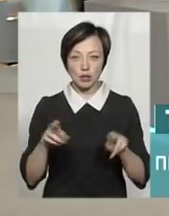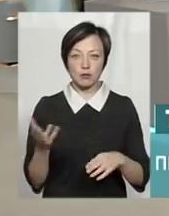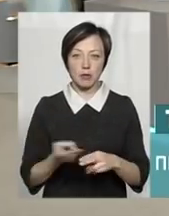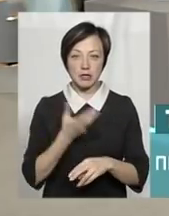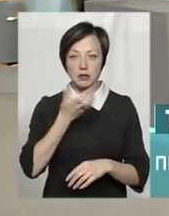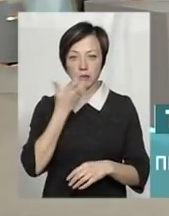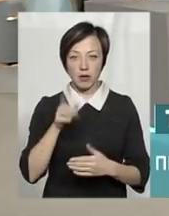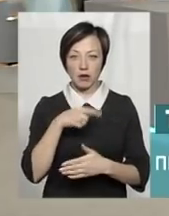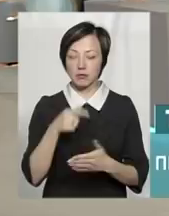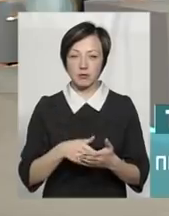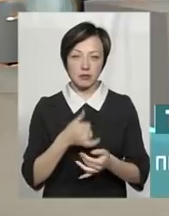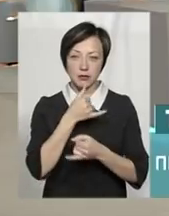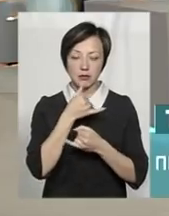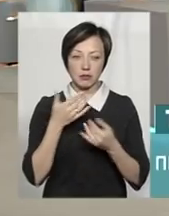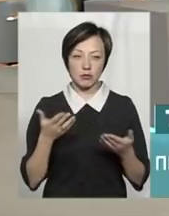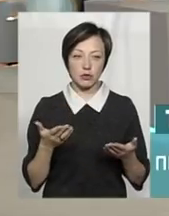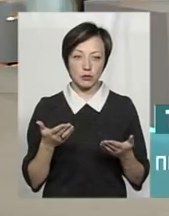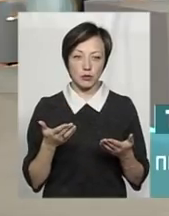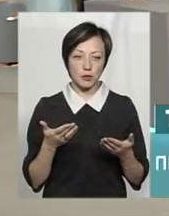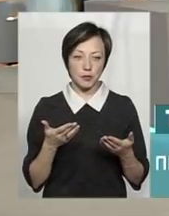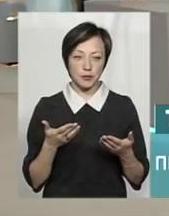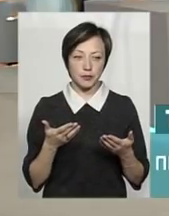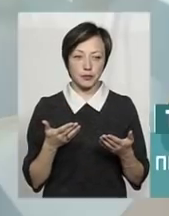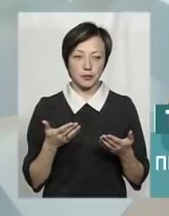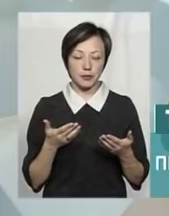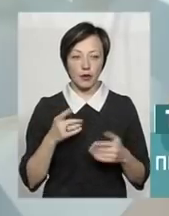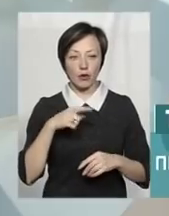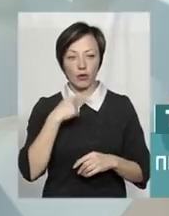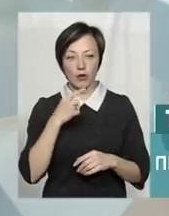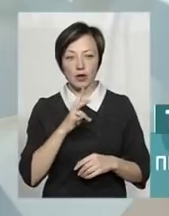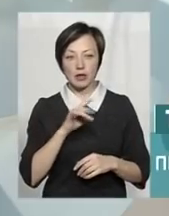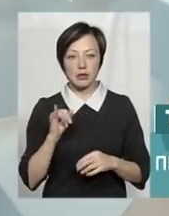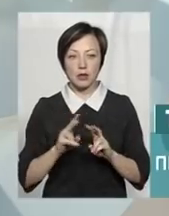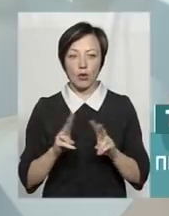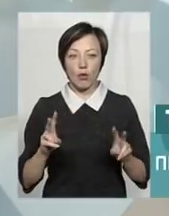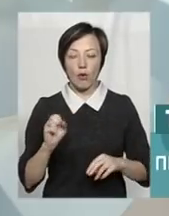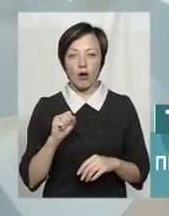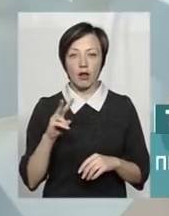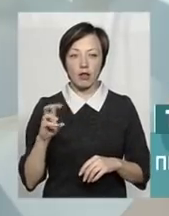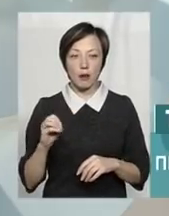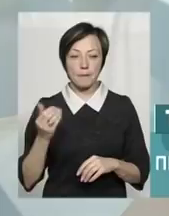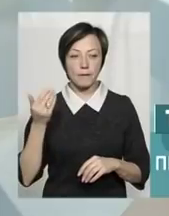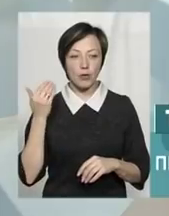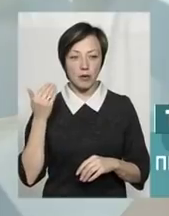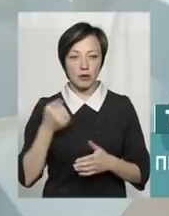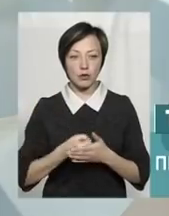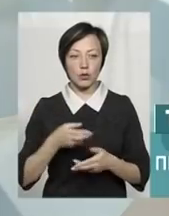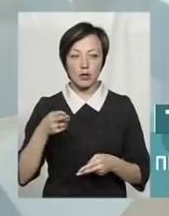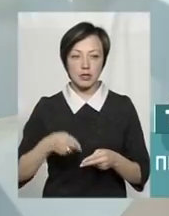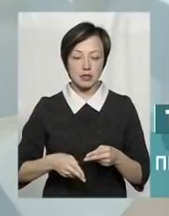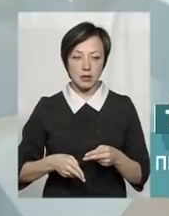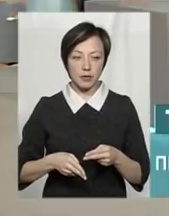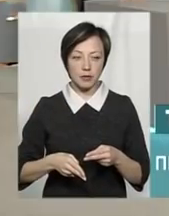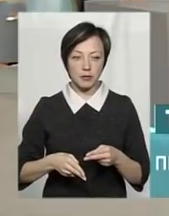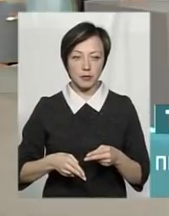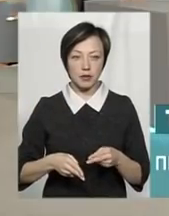тепла? Ну, ми не можемо говорити ні за кого, але попередньо, до кінця, будемо